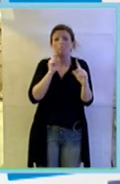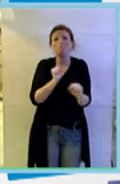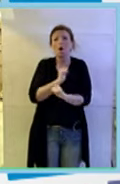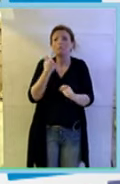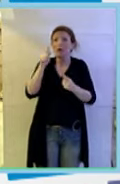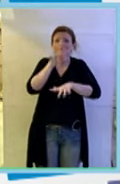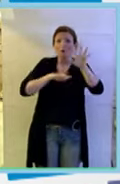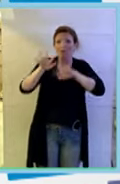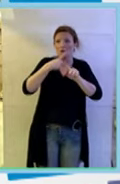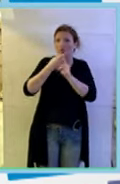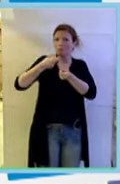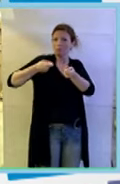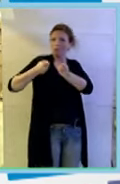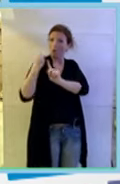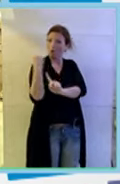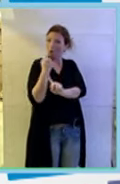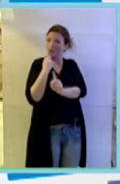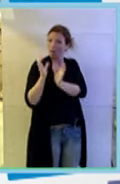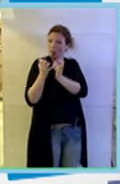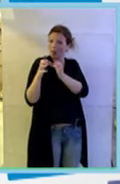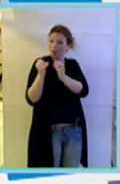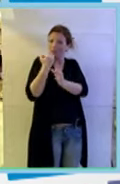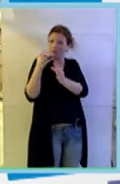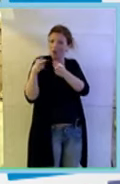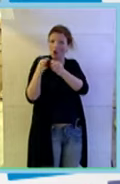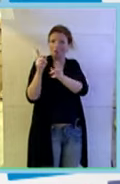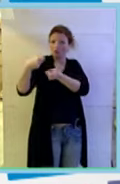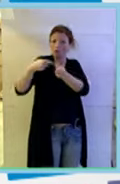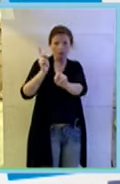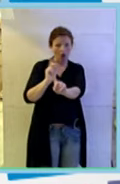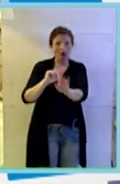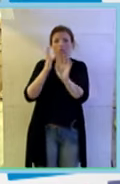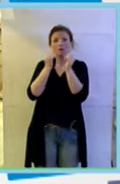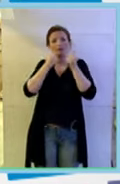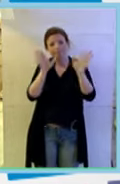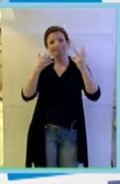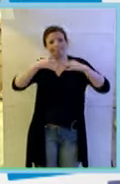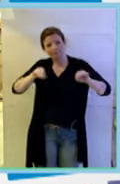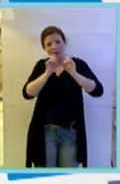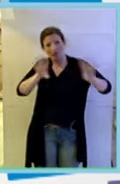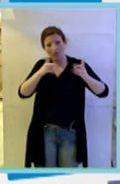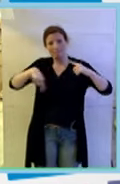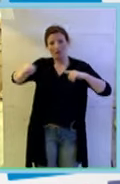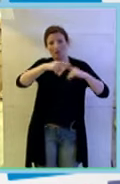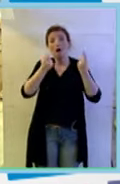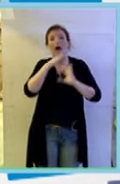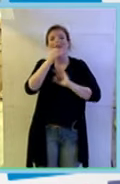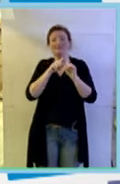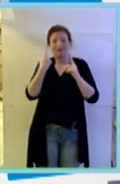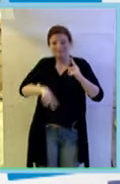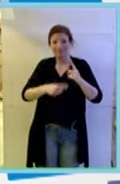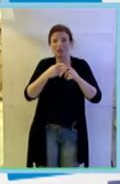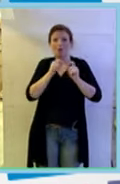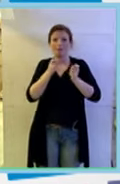informazioni siano gestite solo da un gruppetto ristretto di persone e quindi è cresciuta questo